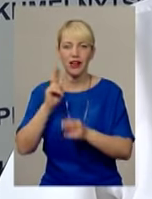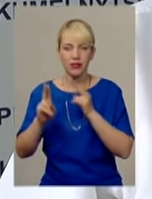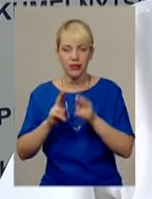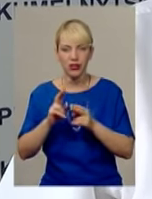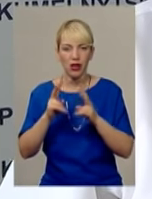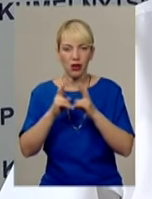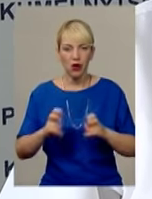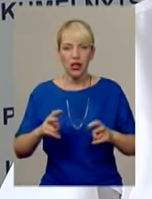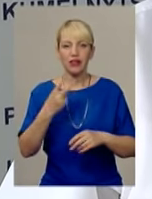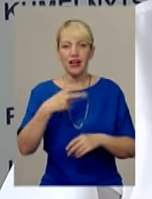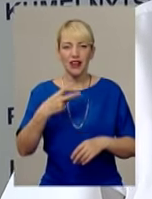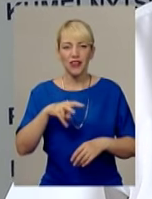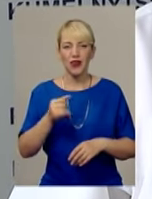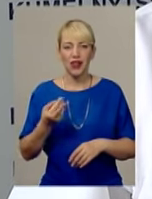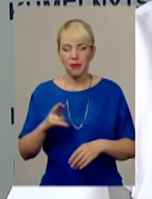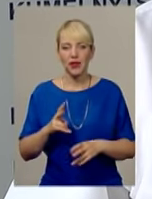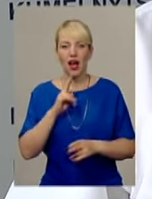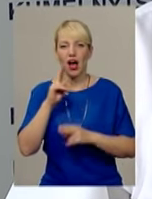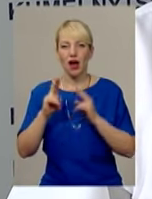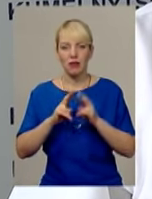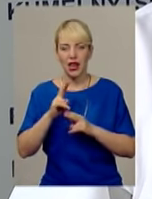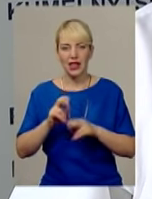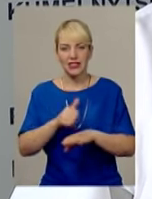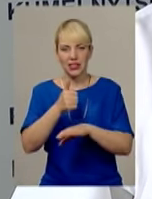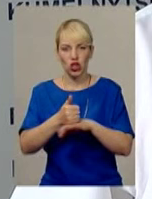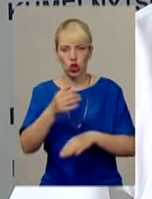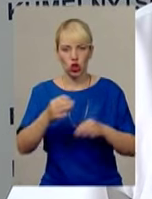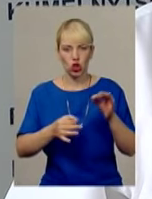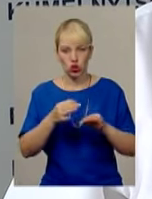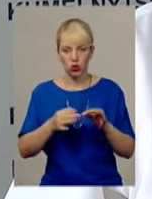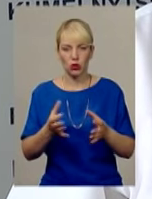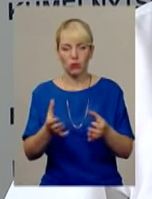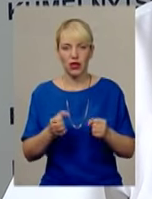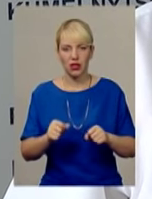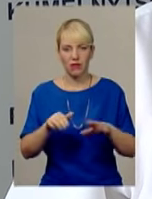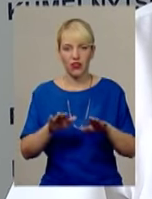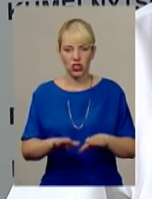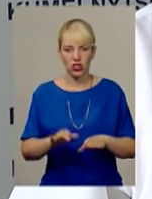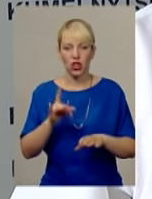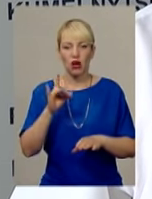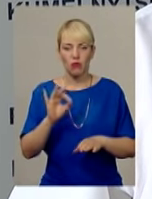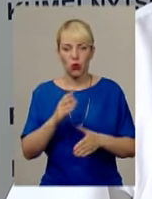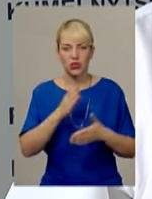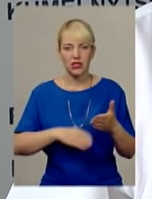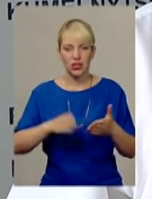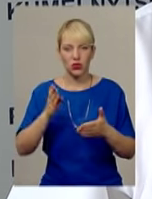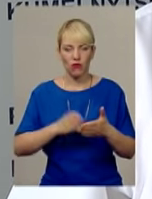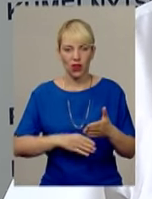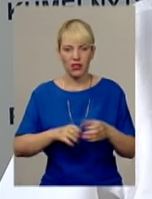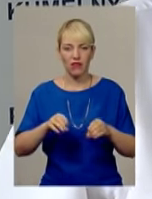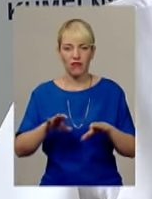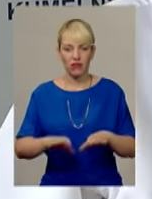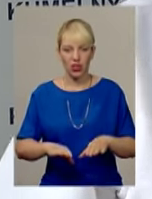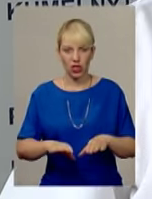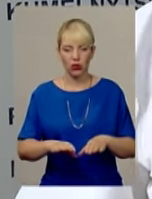20 липня апеляційний суд прийняв рішення про скасування вироку суда першої інстанції і виніс свій вирок.